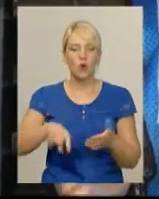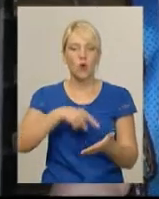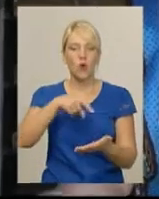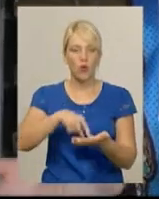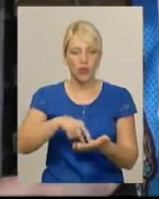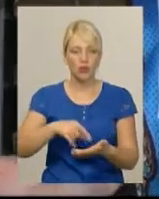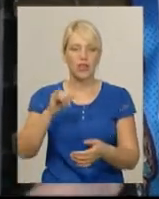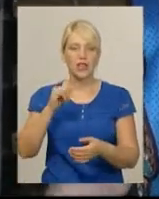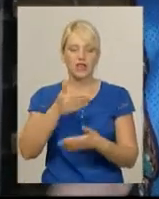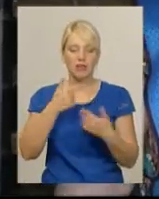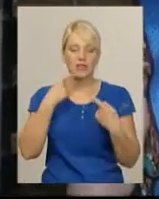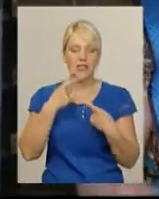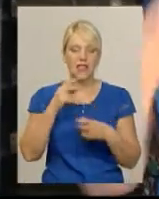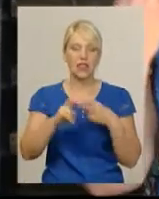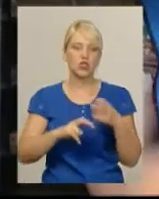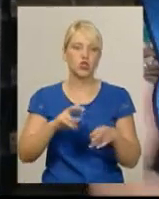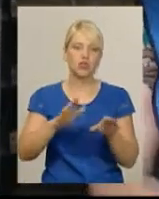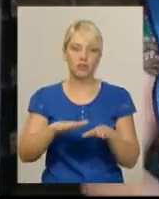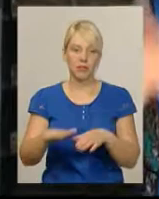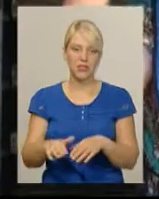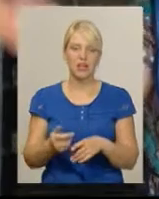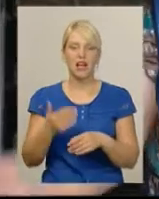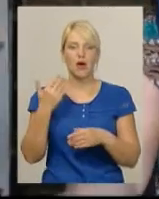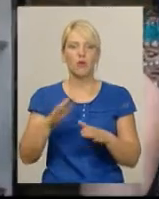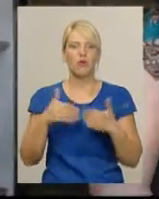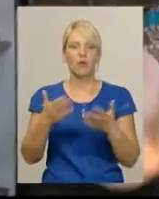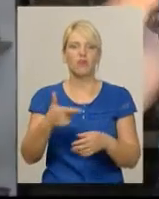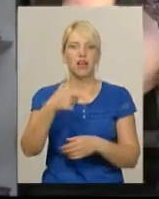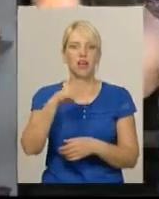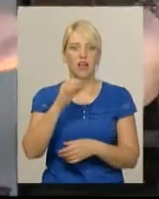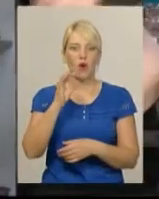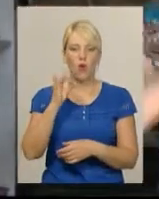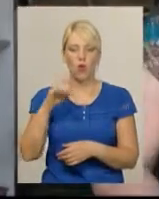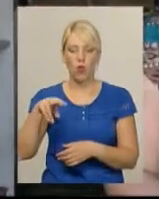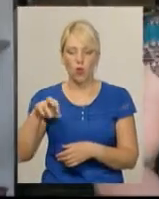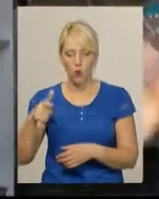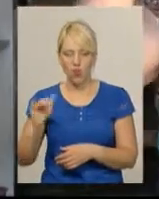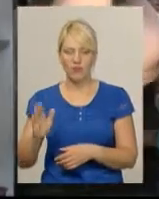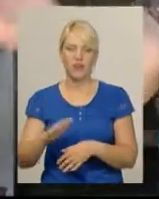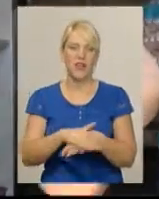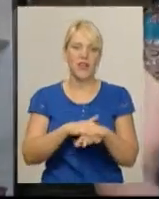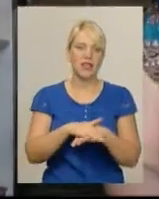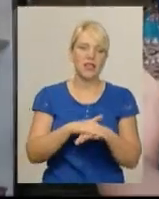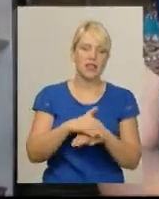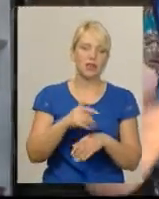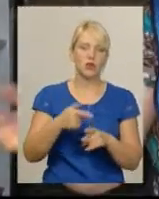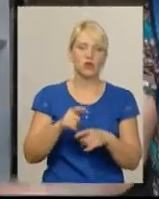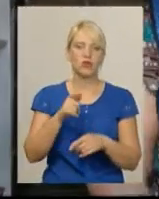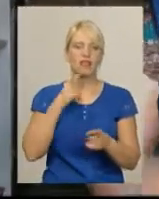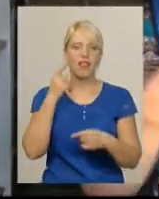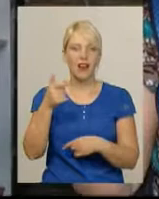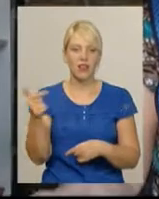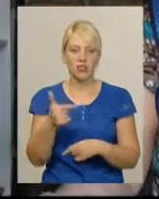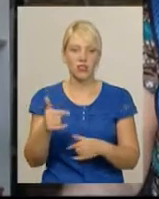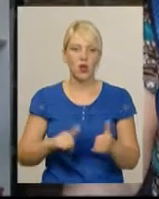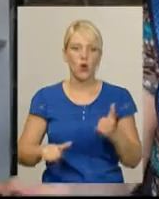нам сказали шукати місце. Пропонували нам геологів, Толкучко, Дальні Гречани. А куди ми